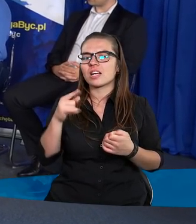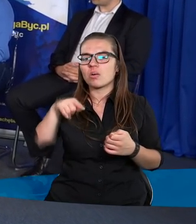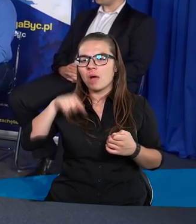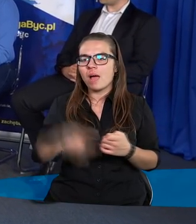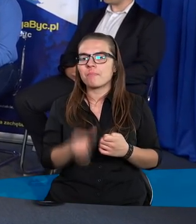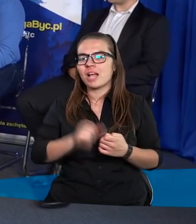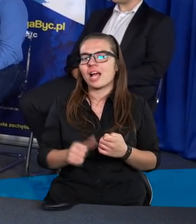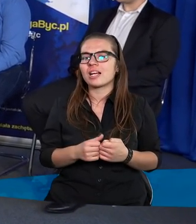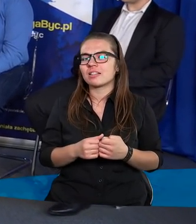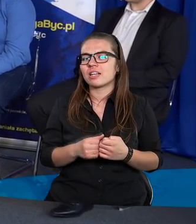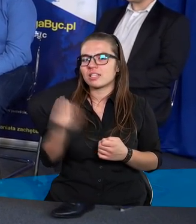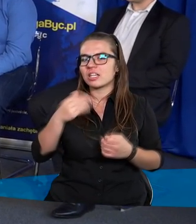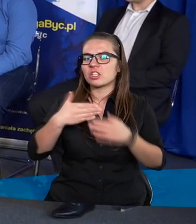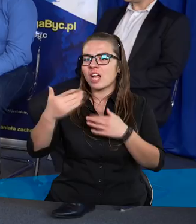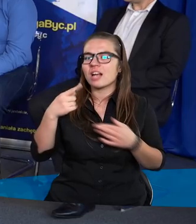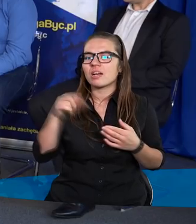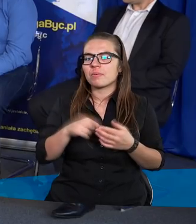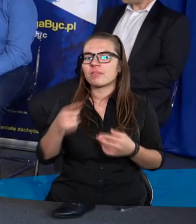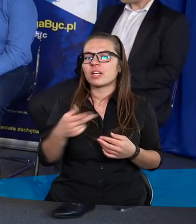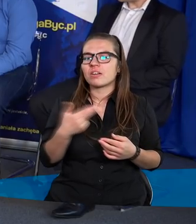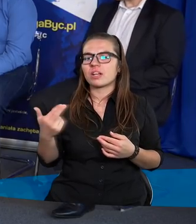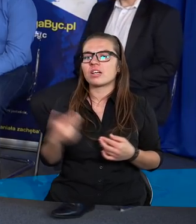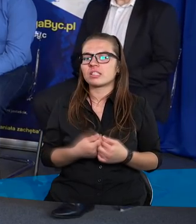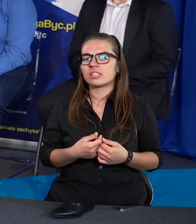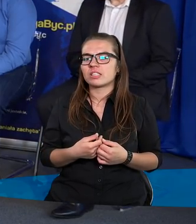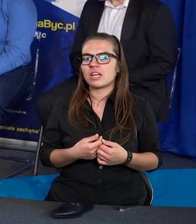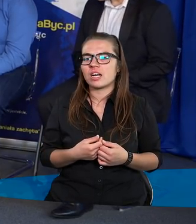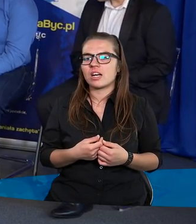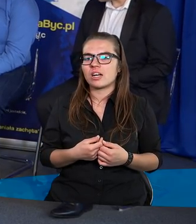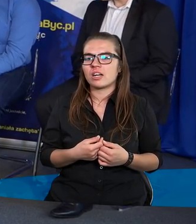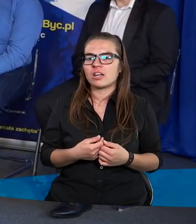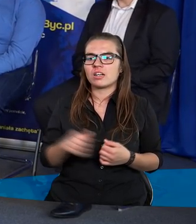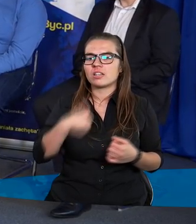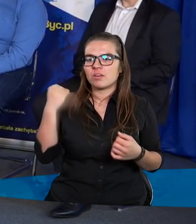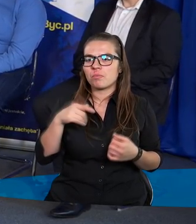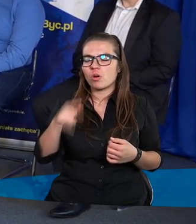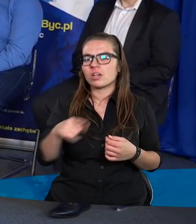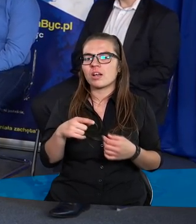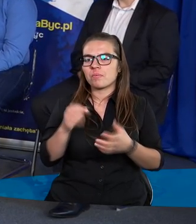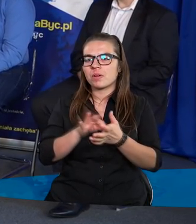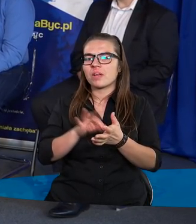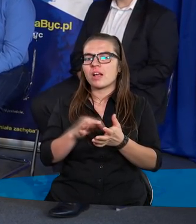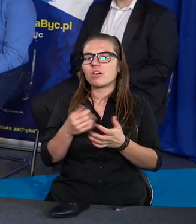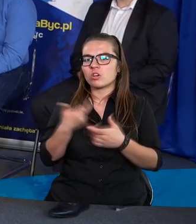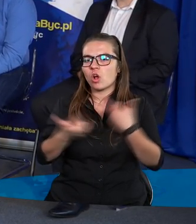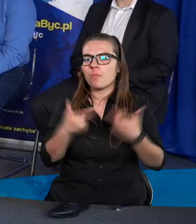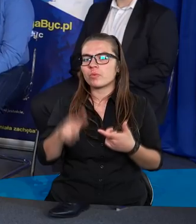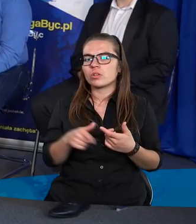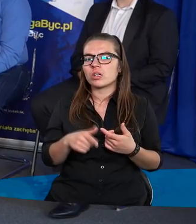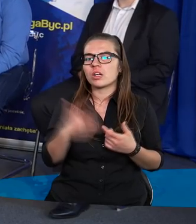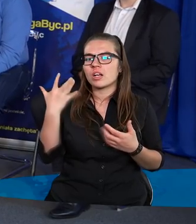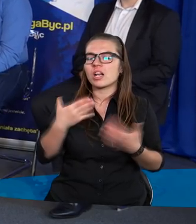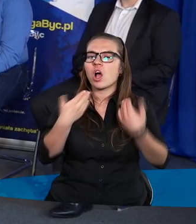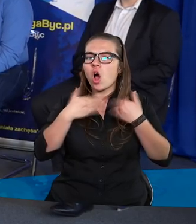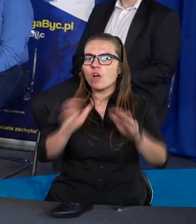głębia jest jeszcze dalej idąca. Czy Pan Bóg musiał to wszystko zrobić? Gdybyśmy mogli zacząć od tego, bo tutaj się wiele pytań pojawiło. Czy Pan Bóg